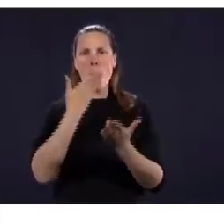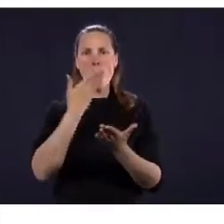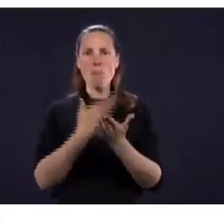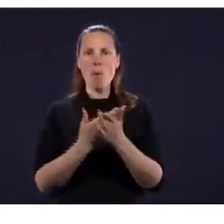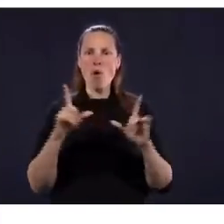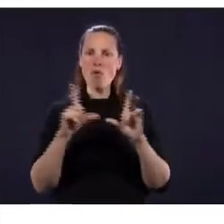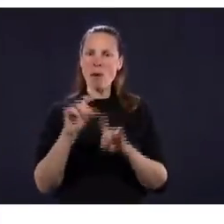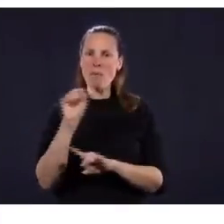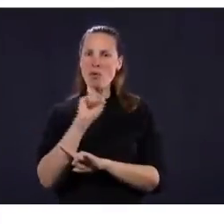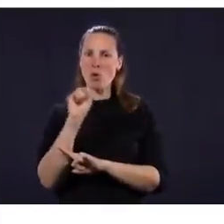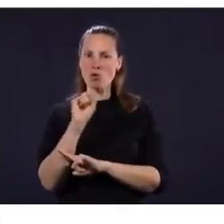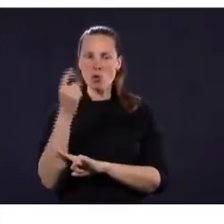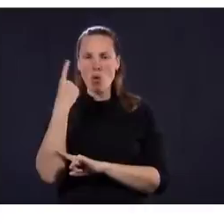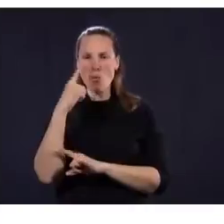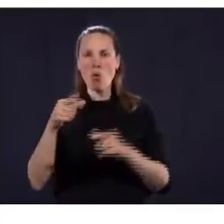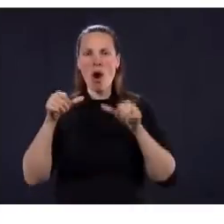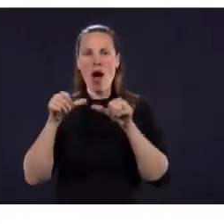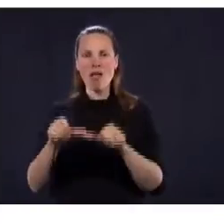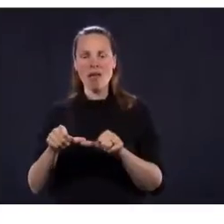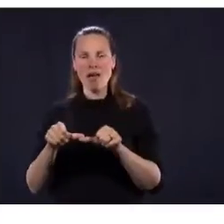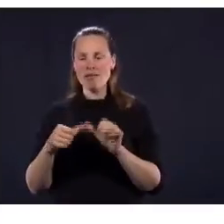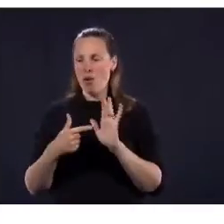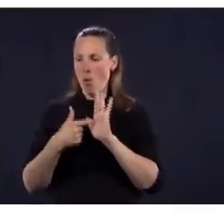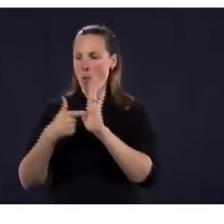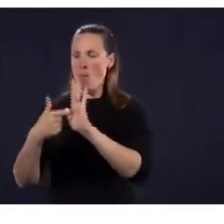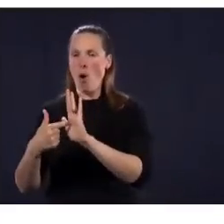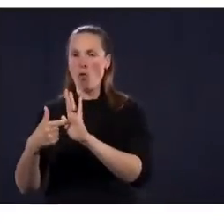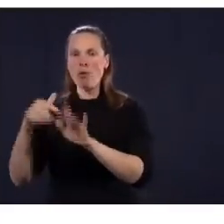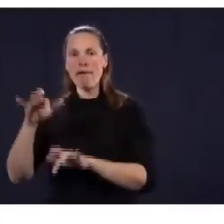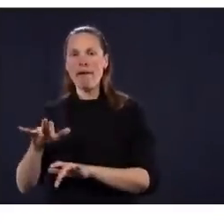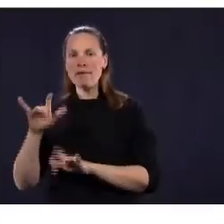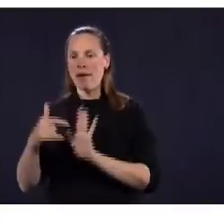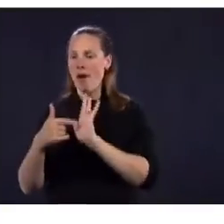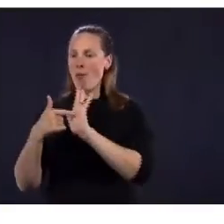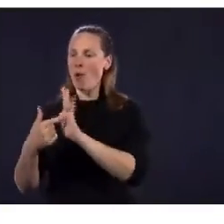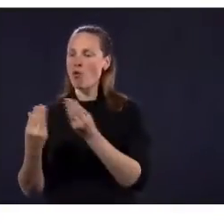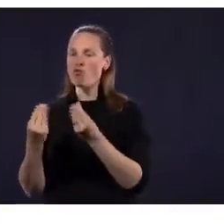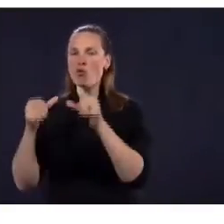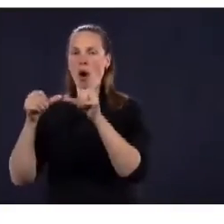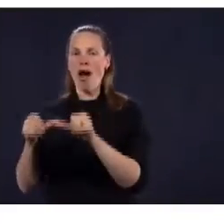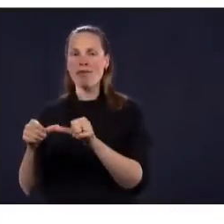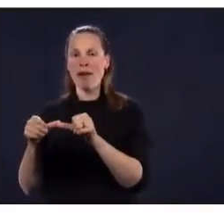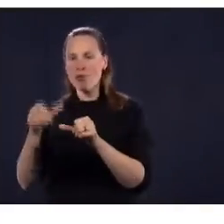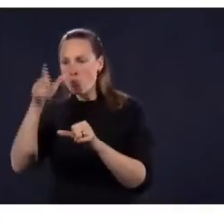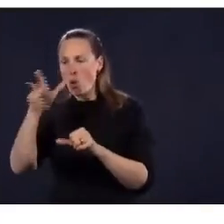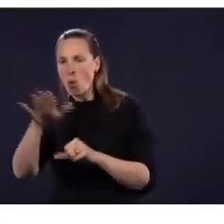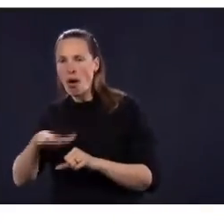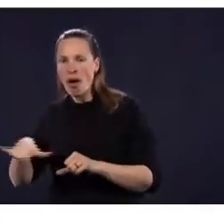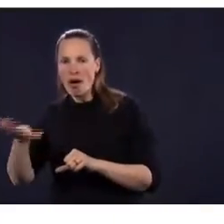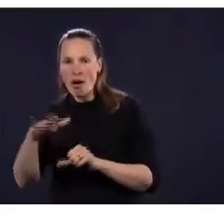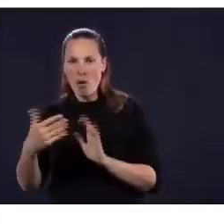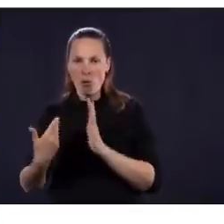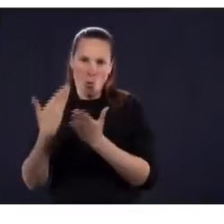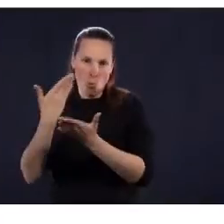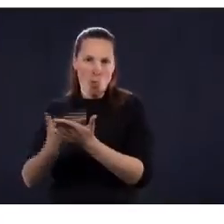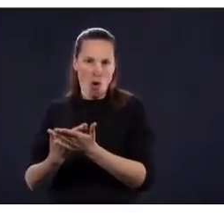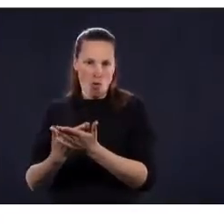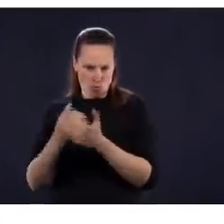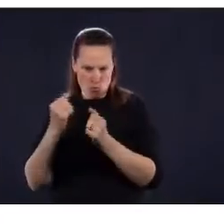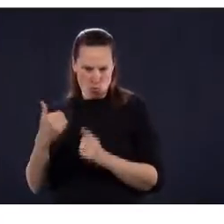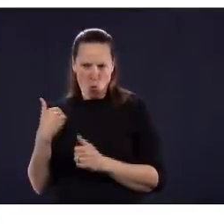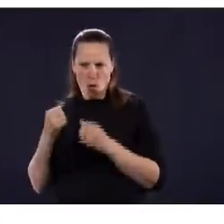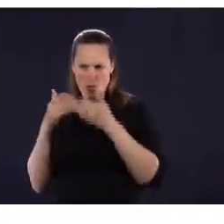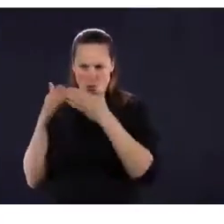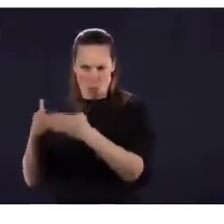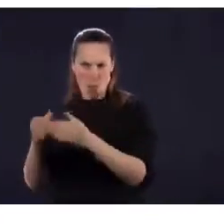Il n a pas beaucoup de marge de manœuvre à Montréal pour faire du déconfinement, mais il y a beaucoup de marge de manœuvre en région.